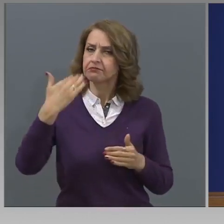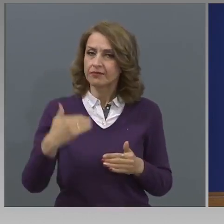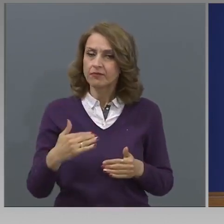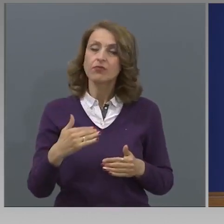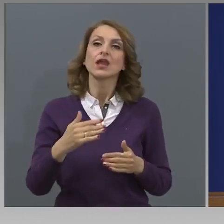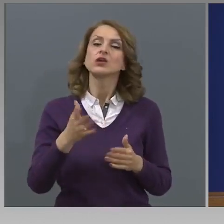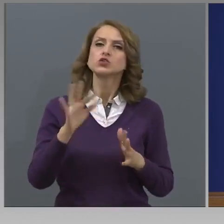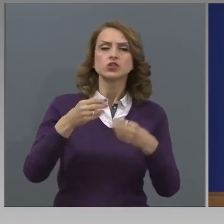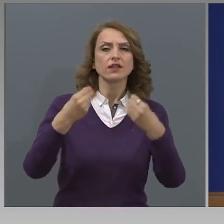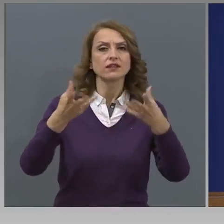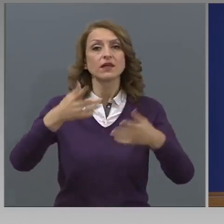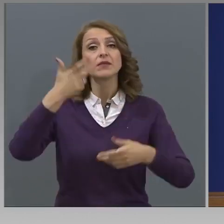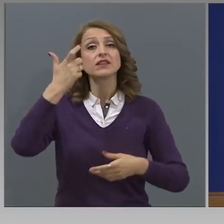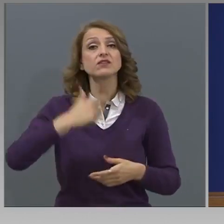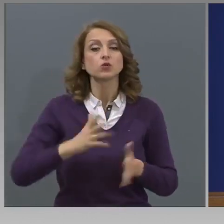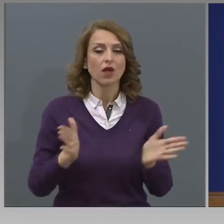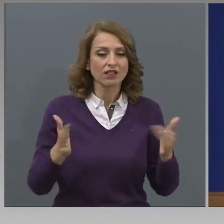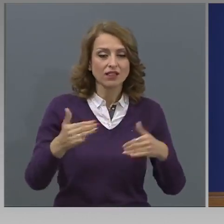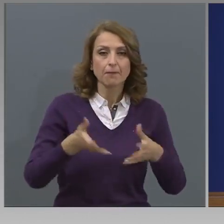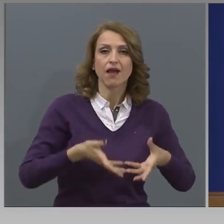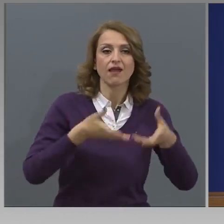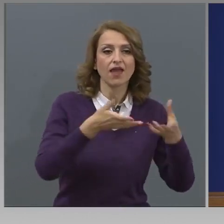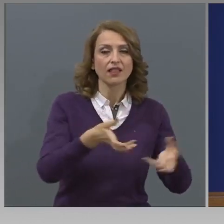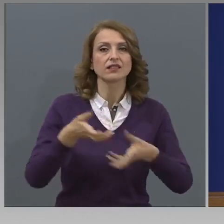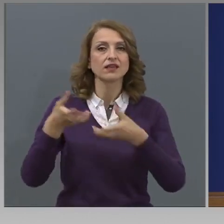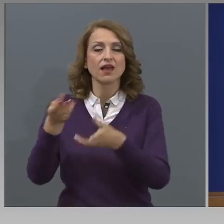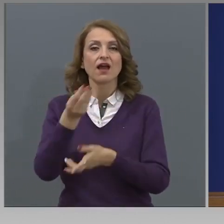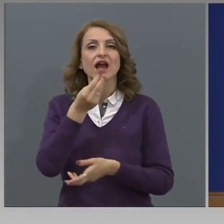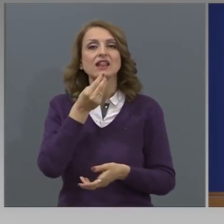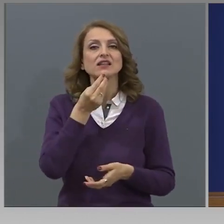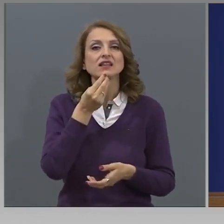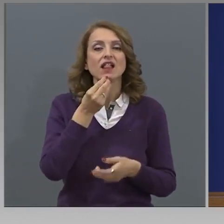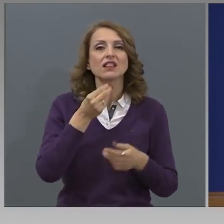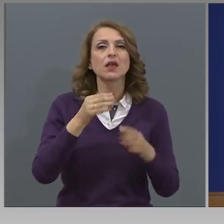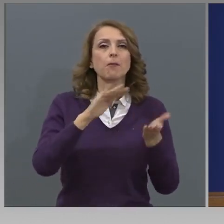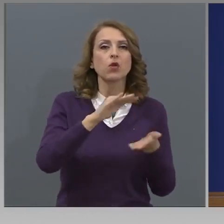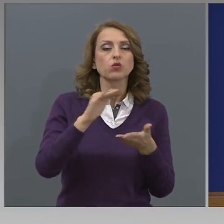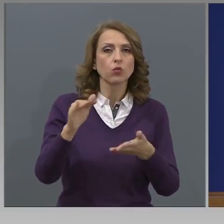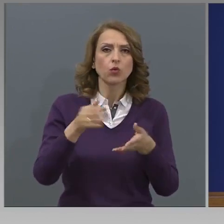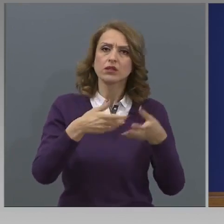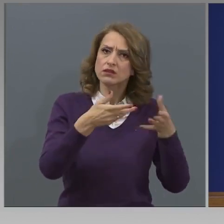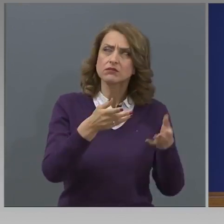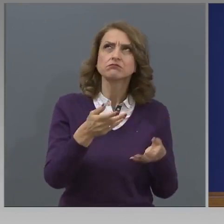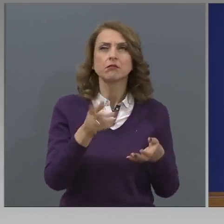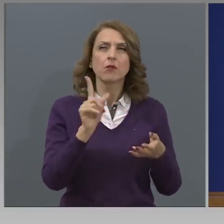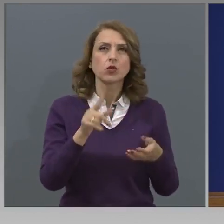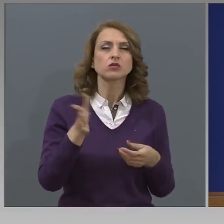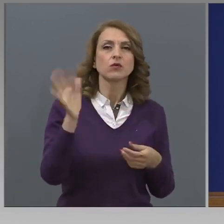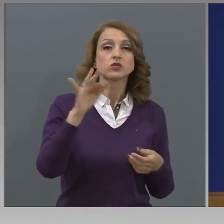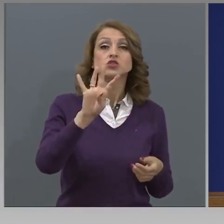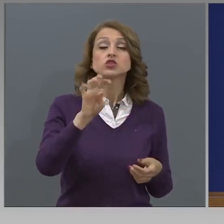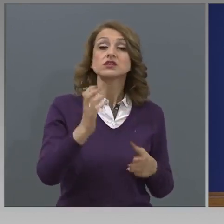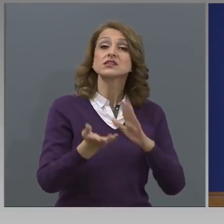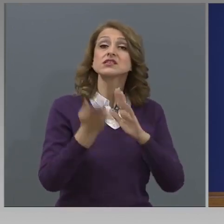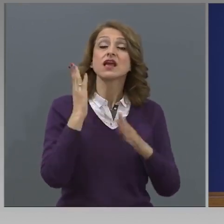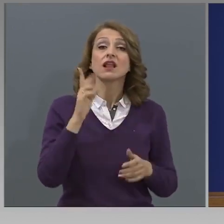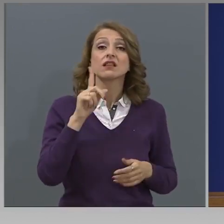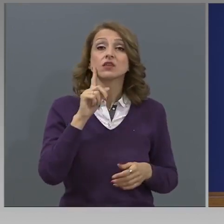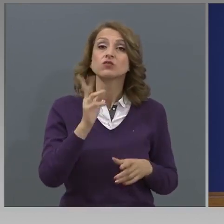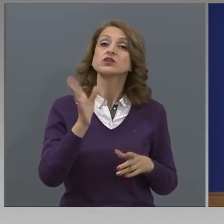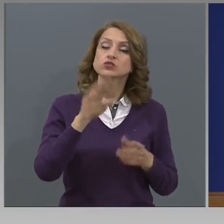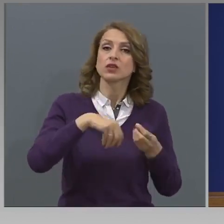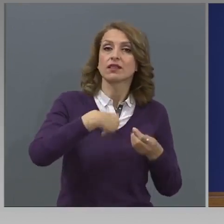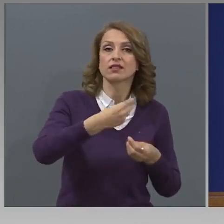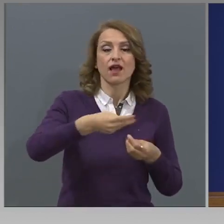На индивидуални пакети с хранителни продукти имаме възможност още около 40 000 души да бъдат обхванати през тази